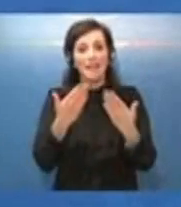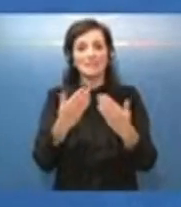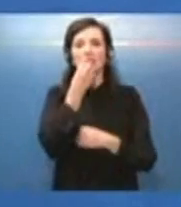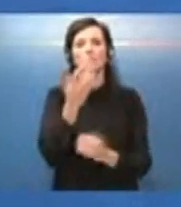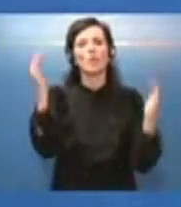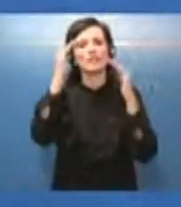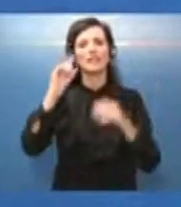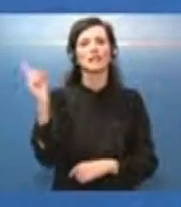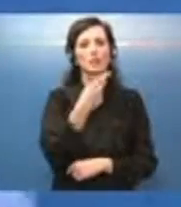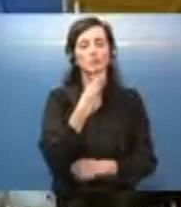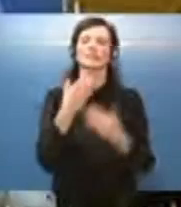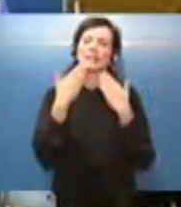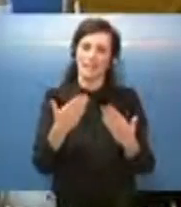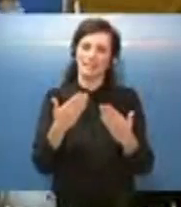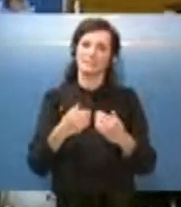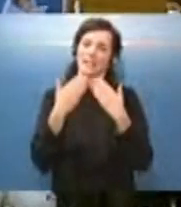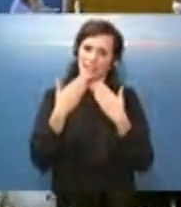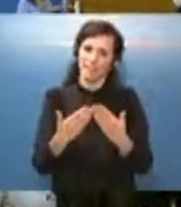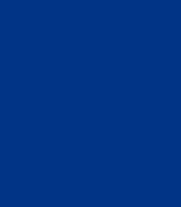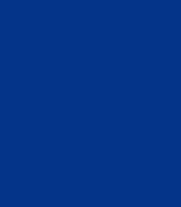serata a tutti grazie grazie